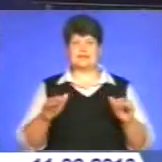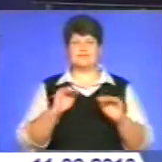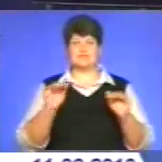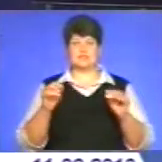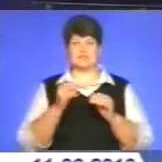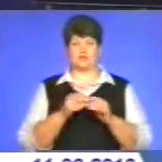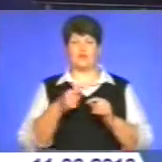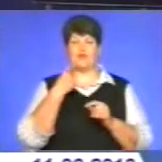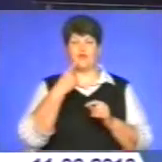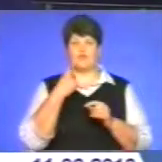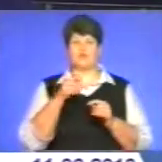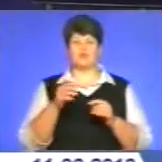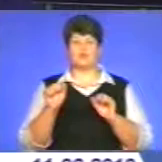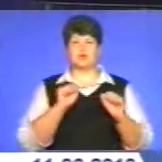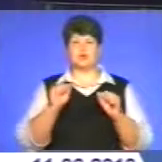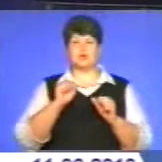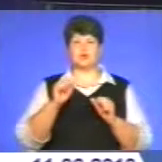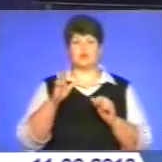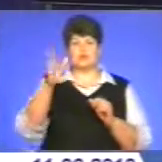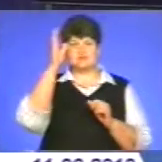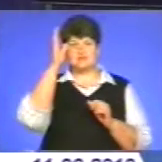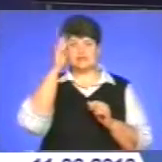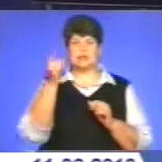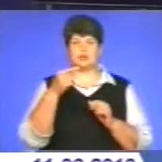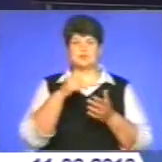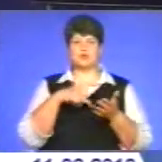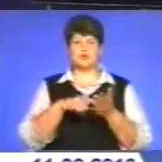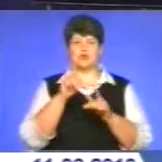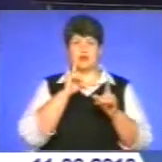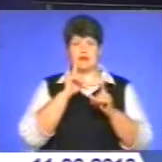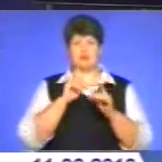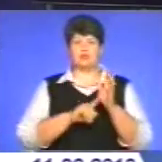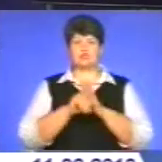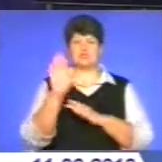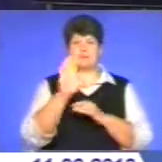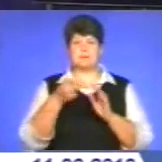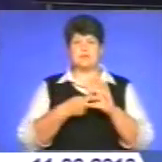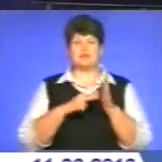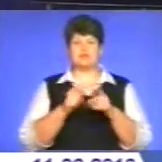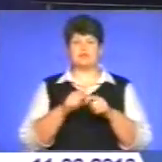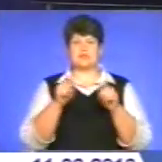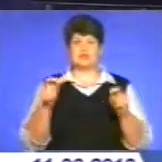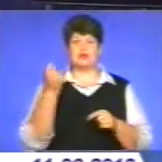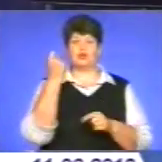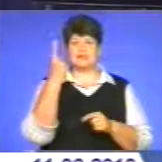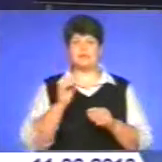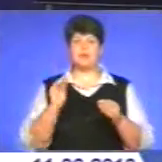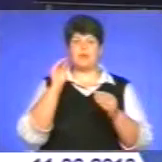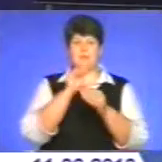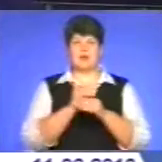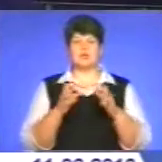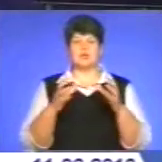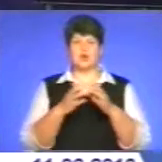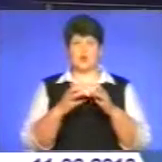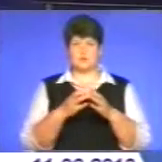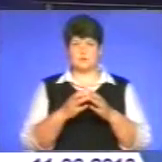освіти і науки Тернопільської міської ради. Для цього до початку вересня планують відкрити 11 додаткових груп. Олена